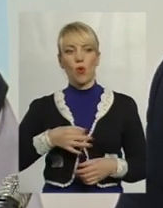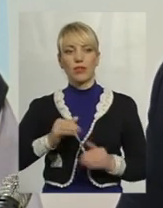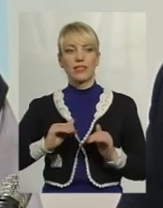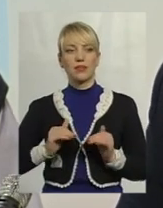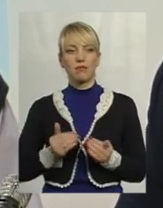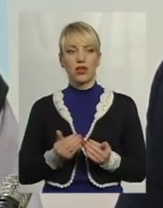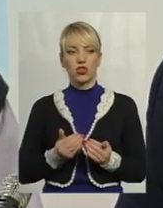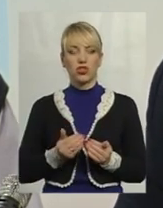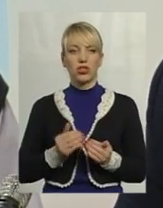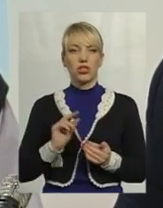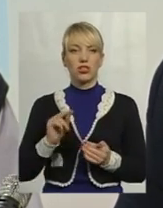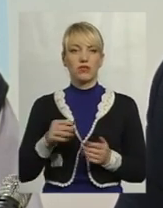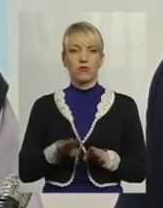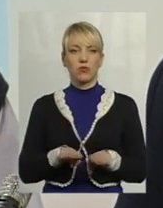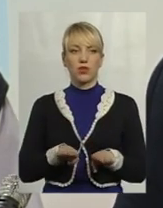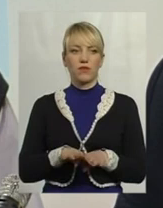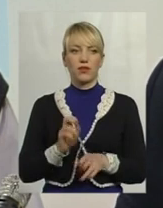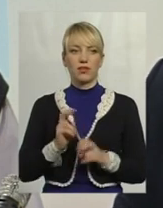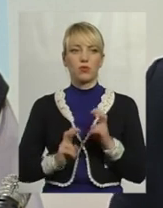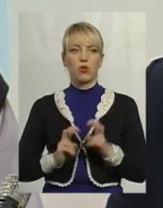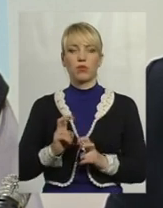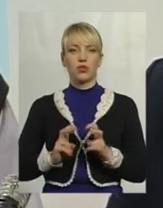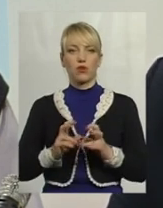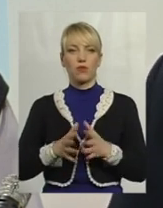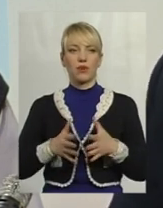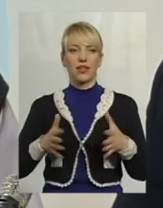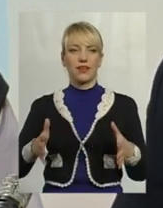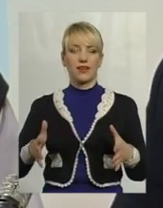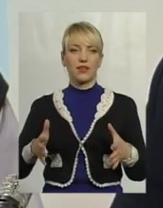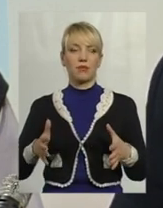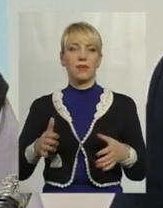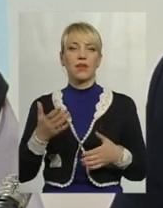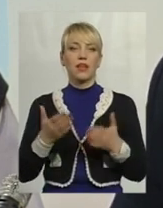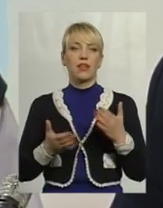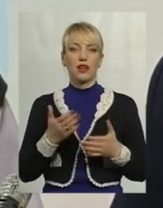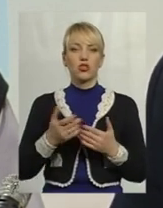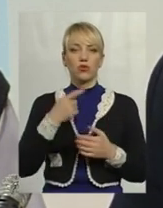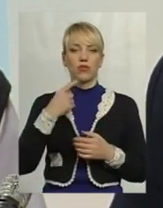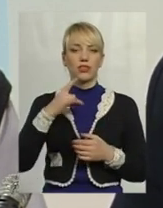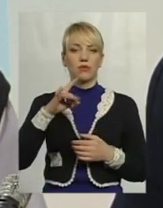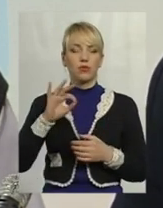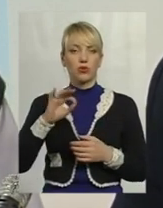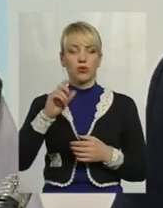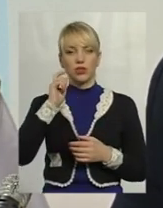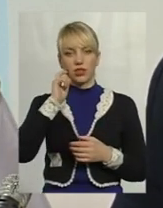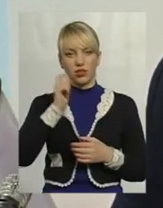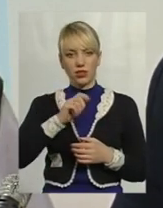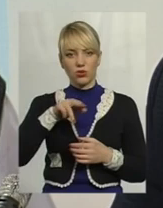ніж особливо в порівнянні з промисловими, так скажімо, гігантами. Якщо брати по Україні, то